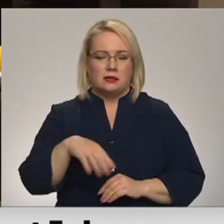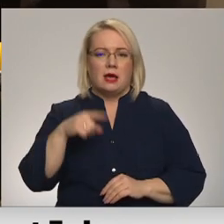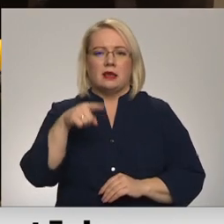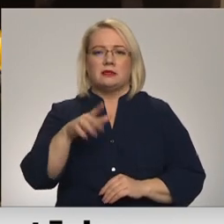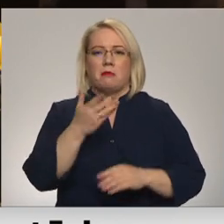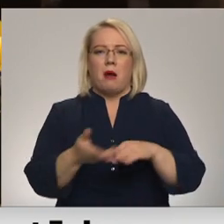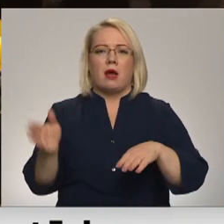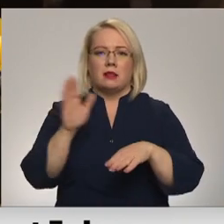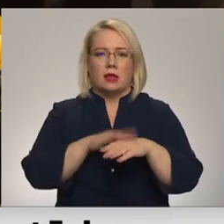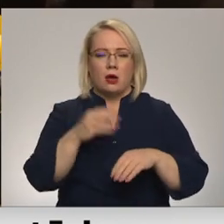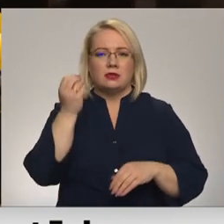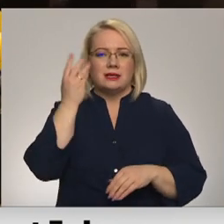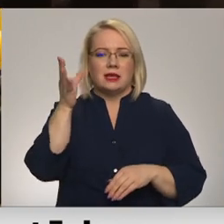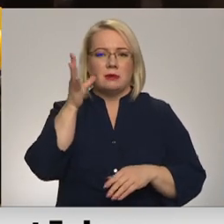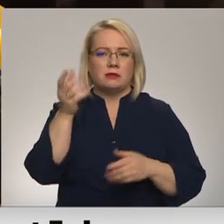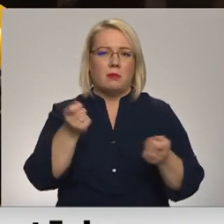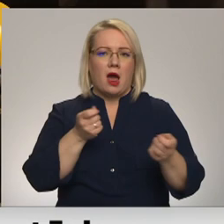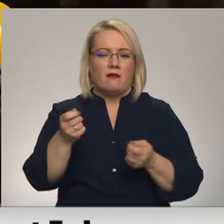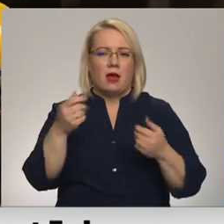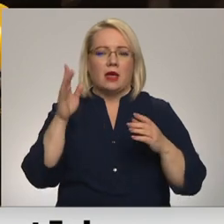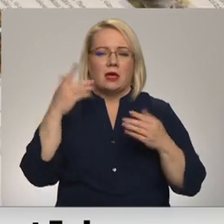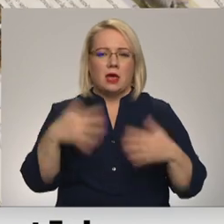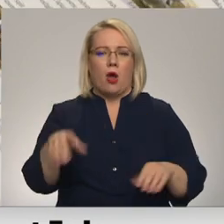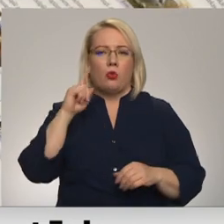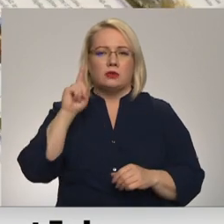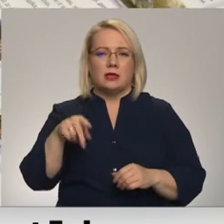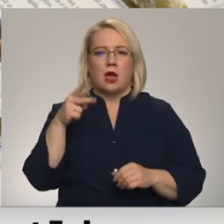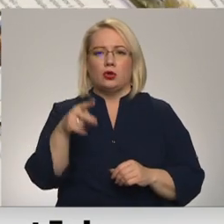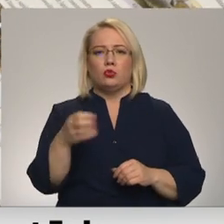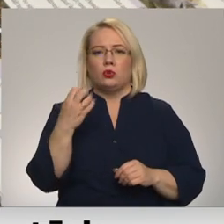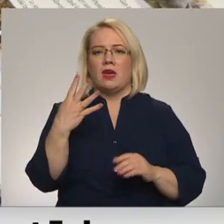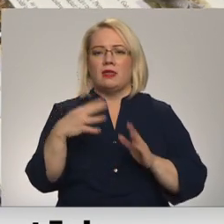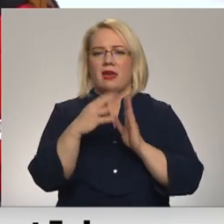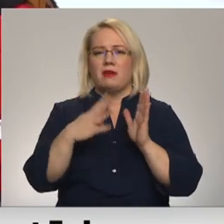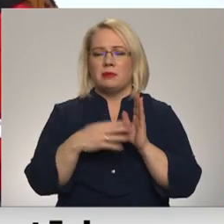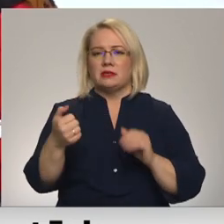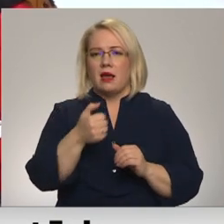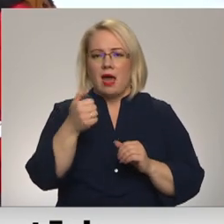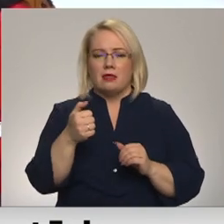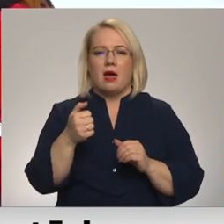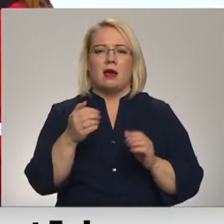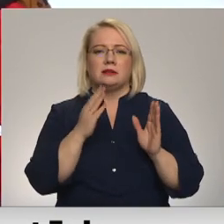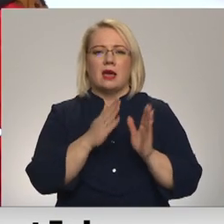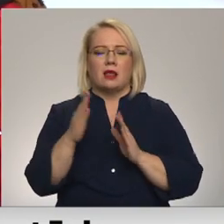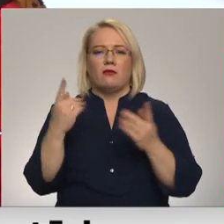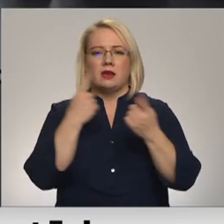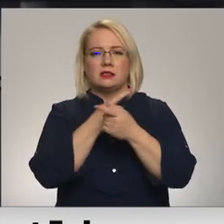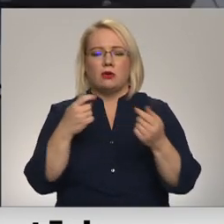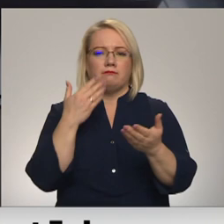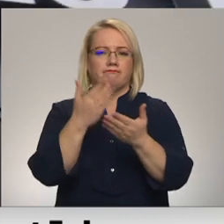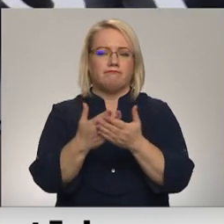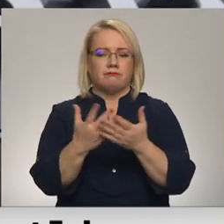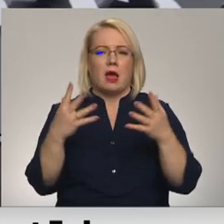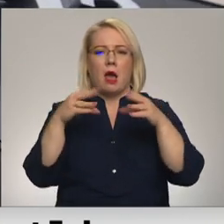krietni par daudz, izglītības pārvalde apzināja jau 2019. gadā, sagatavojot ziņojumu ar piedāvājumu apvienot